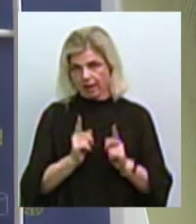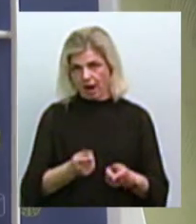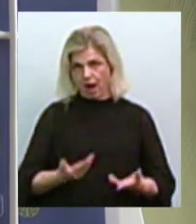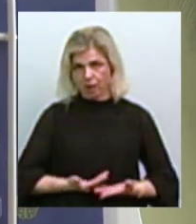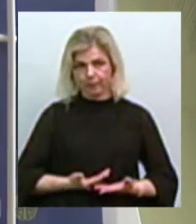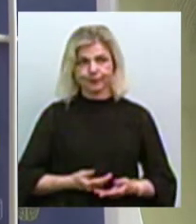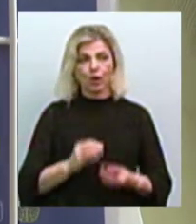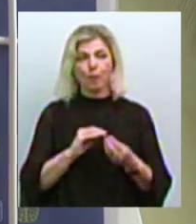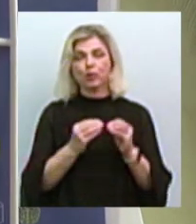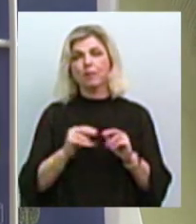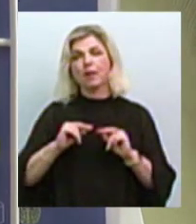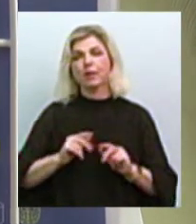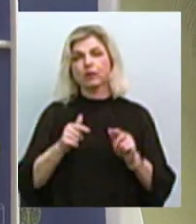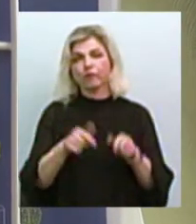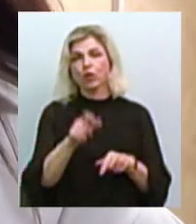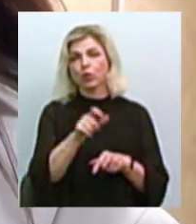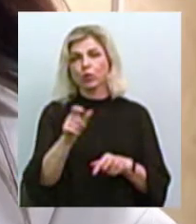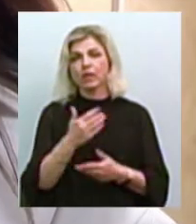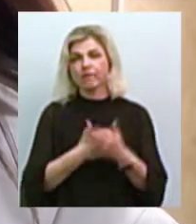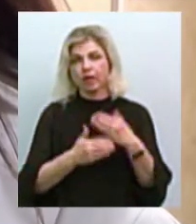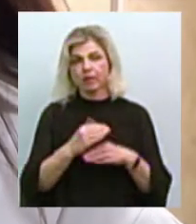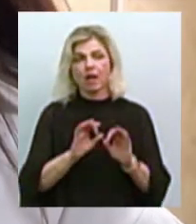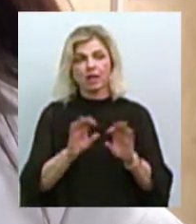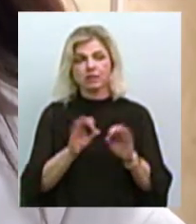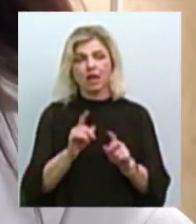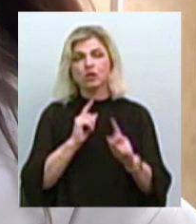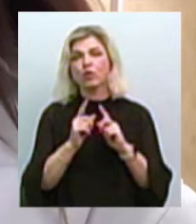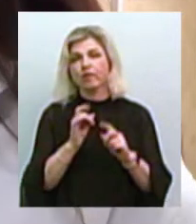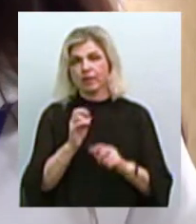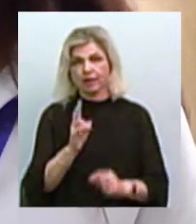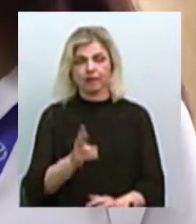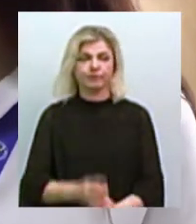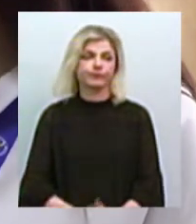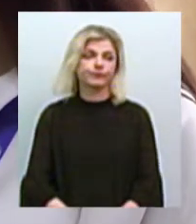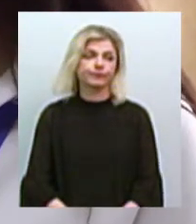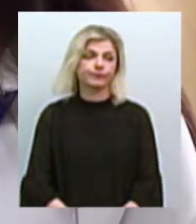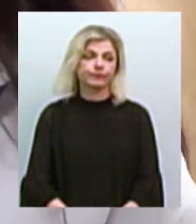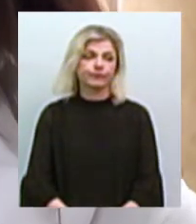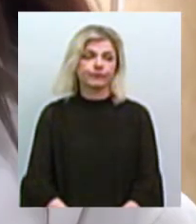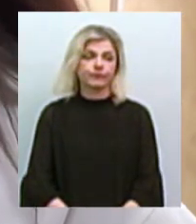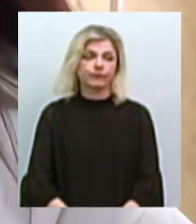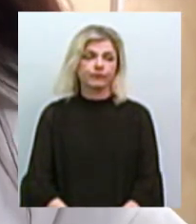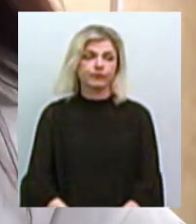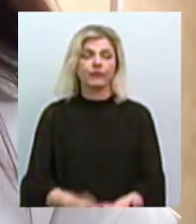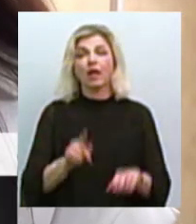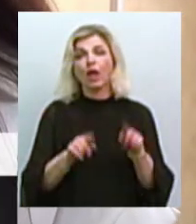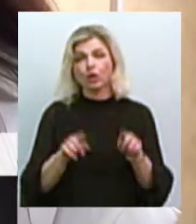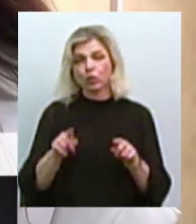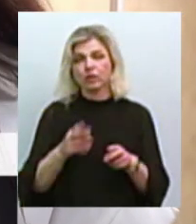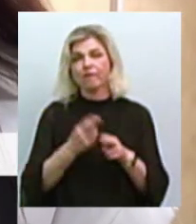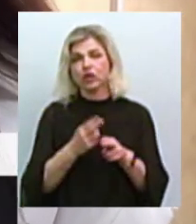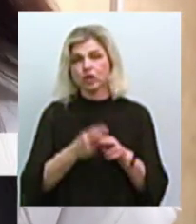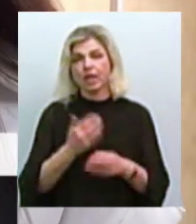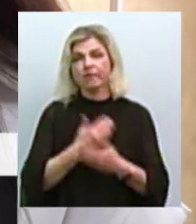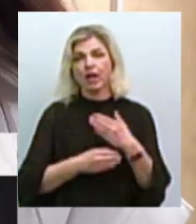Про проблеми працевлаштування людей з інвалідністю розповіла кар'єрна радниця Ірина Ковальчук. Інколи заважає інвалідам працевлаштуватись те,